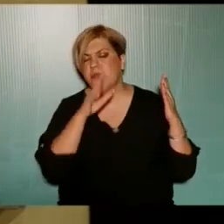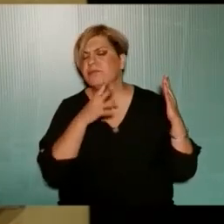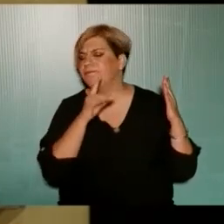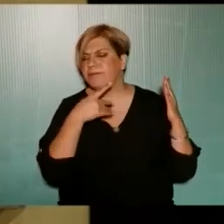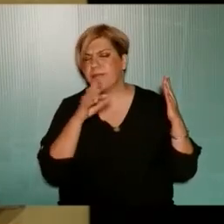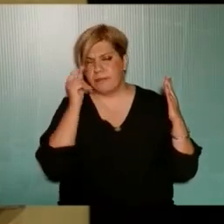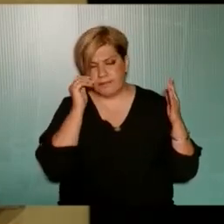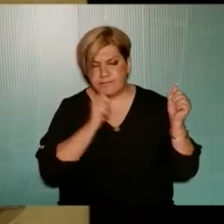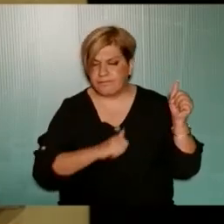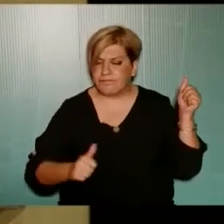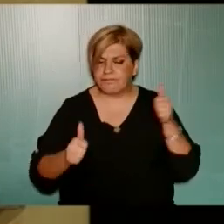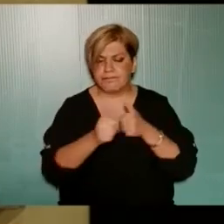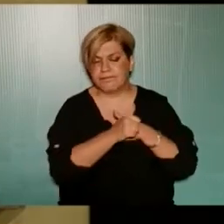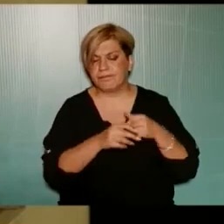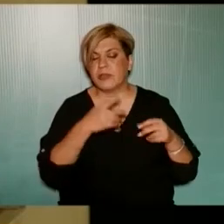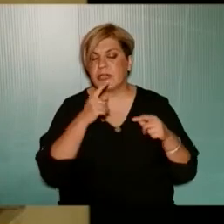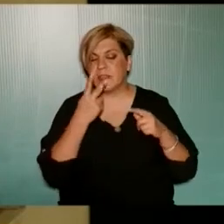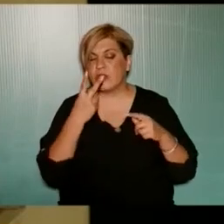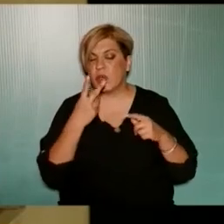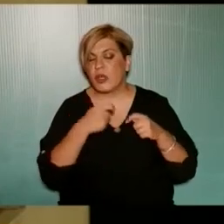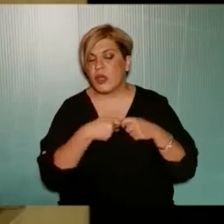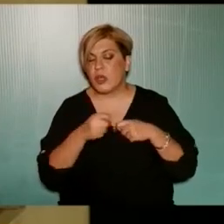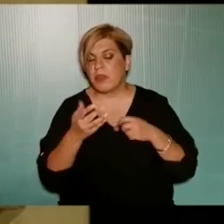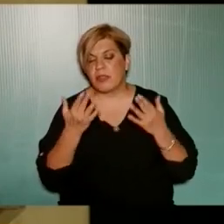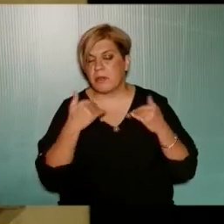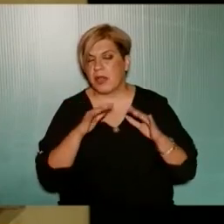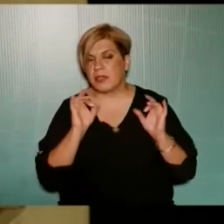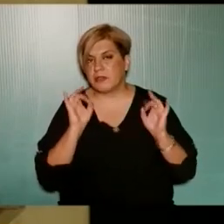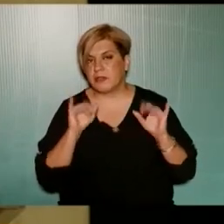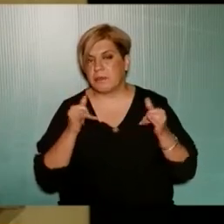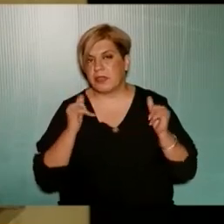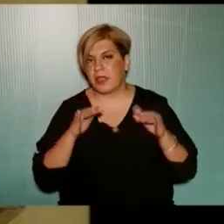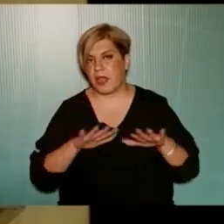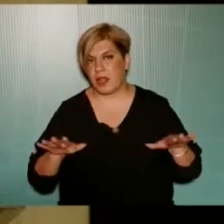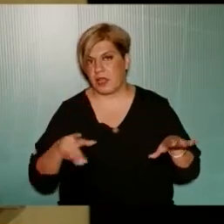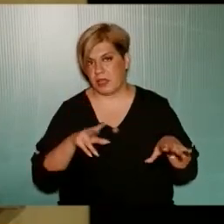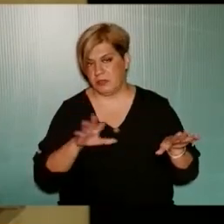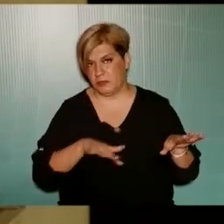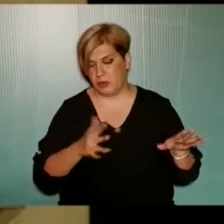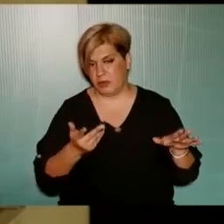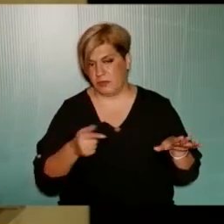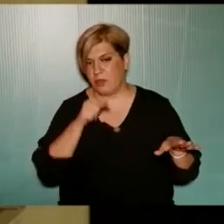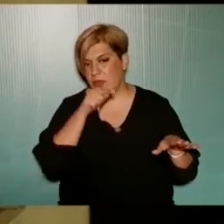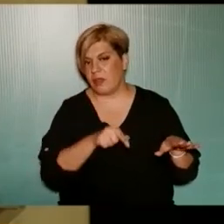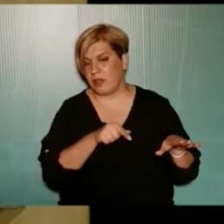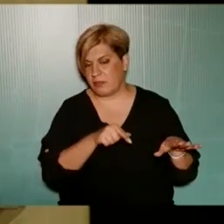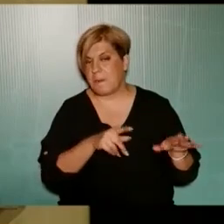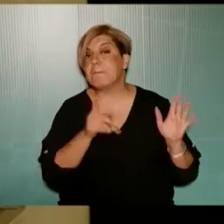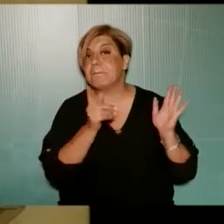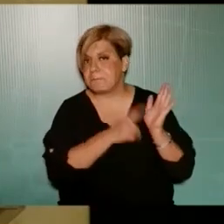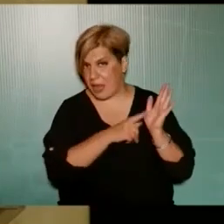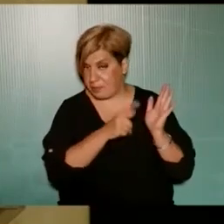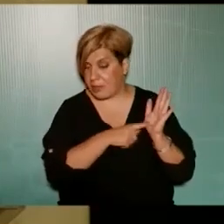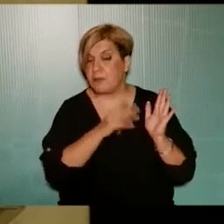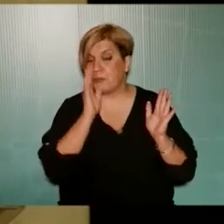παιδική χαρά το γεγονός ότι στο χιλιόμετρο, στα δύο χιλιόμετρα δεν θα υπάρχει παιδική χαρά στην περιοχή. Και θεωρούμε ότι αυτό το ζήτημα πρέπει